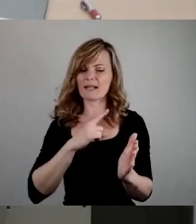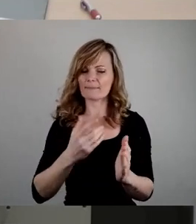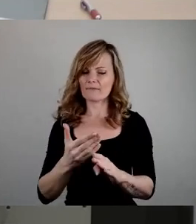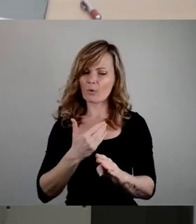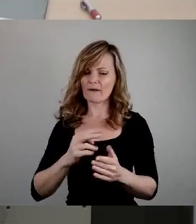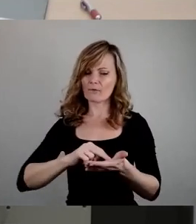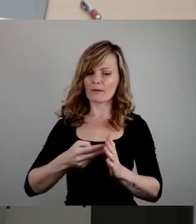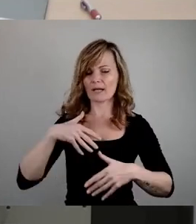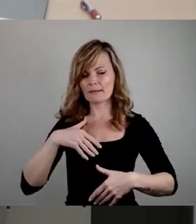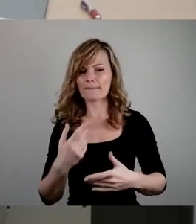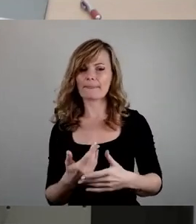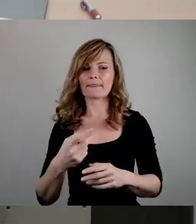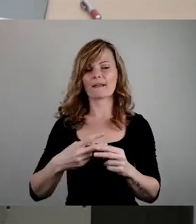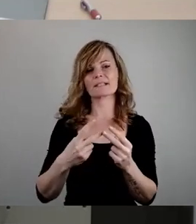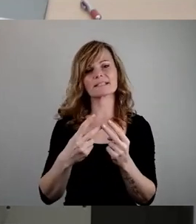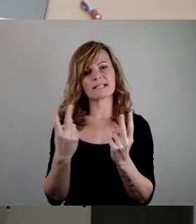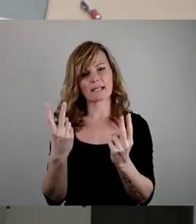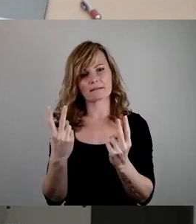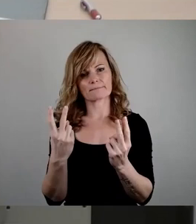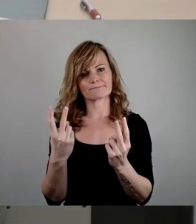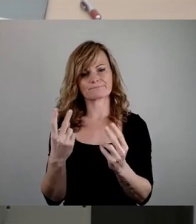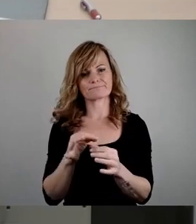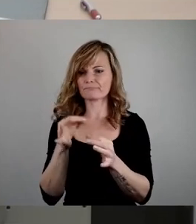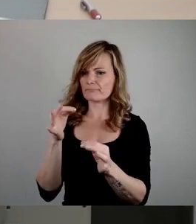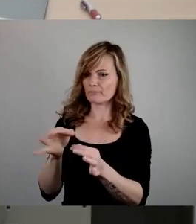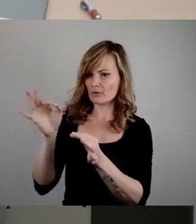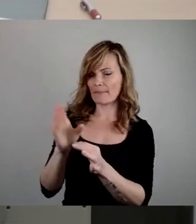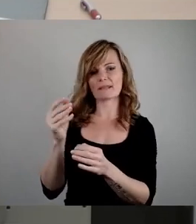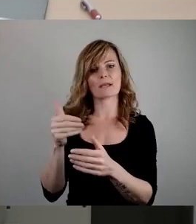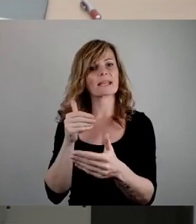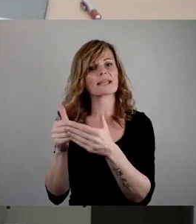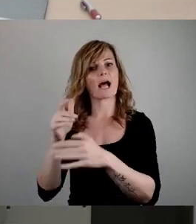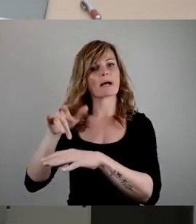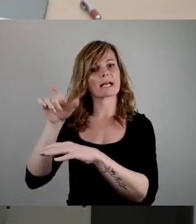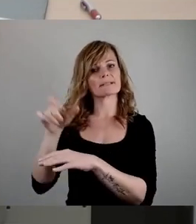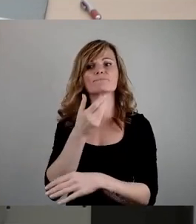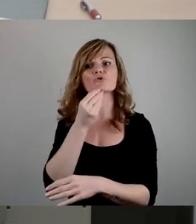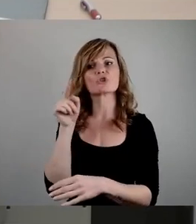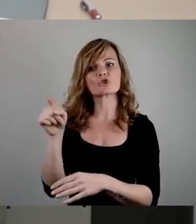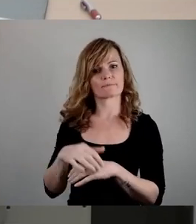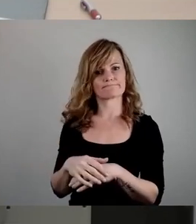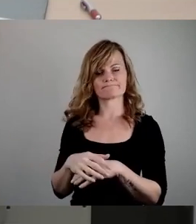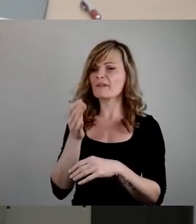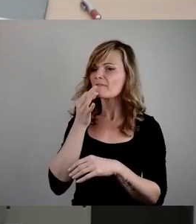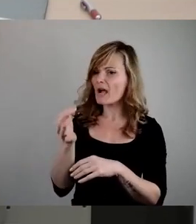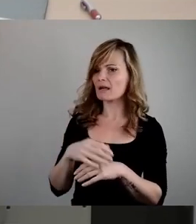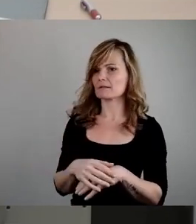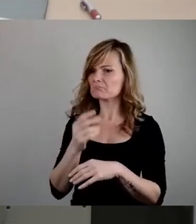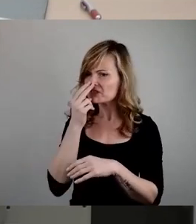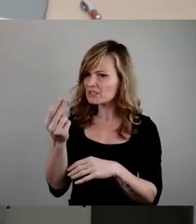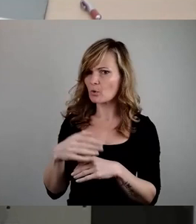eine Flasche Sekt getrunken mit einer jüdischen Nachbarin und habe sie gefragt, wie ist das jetzt mit dem jüdischen Leben in Dresden?